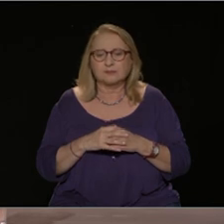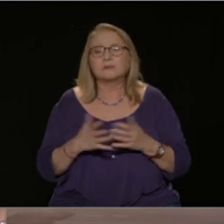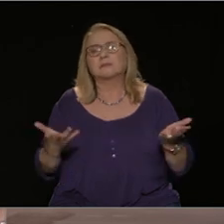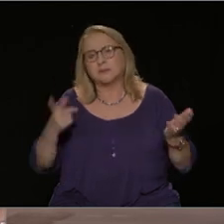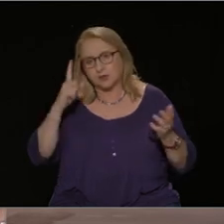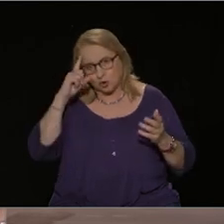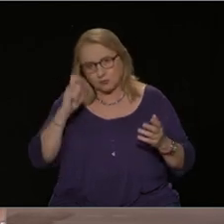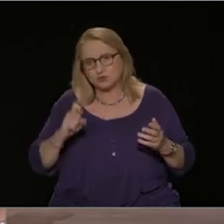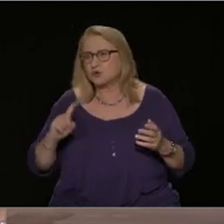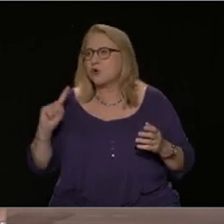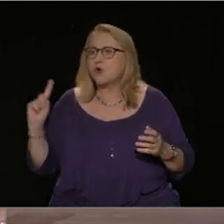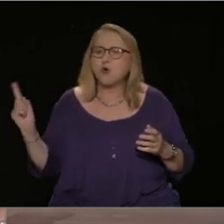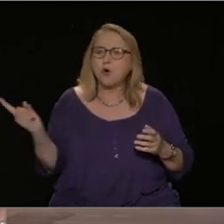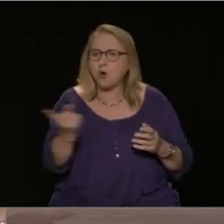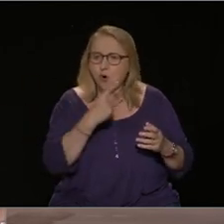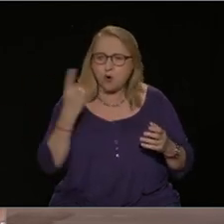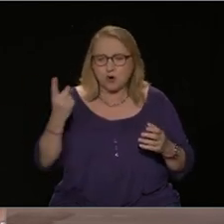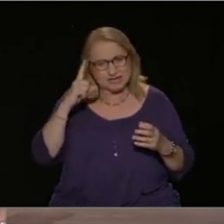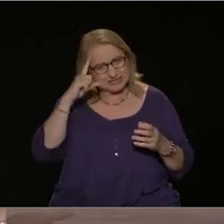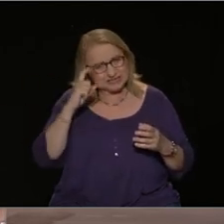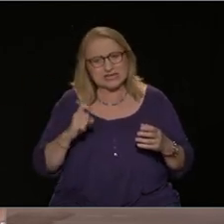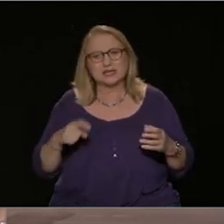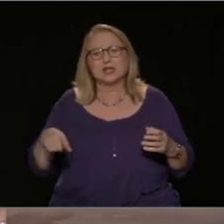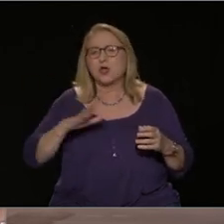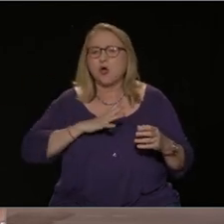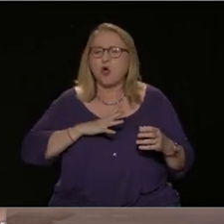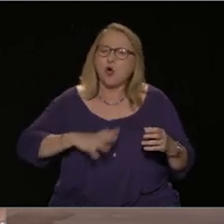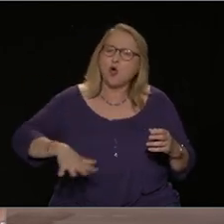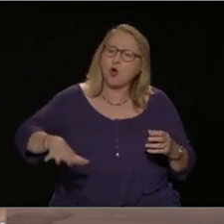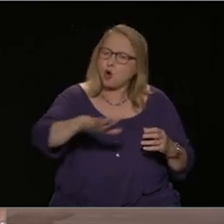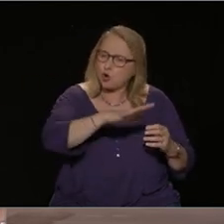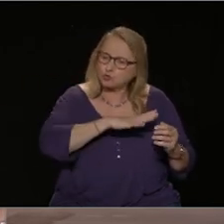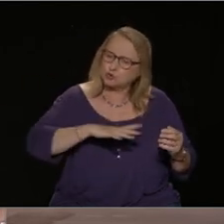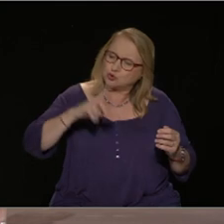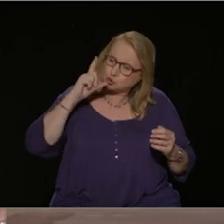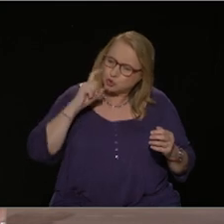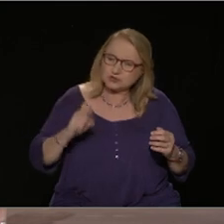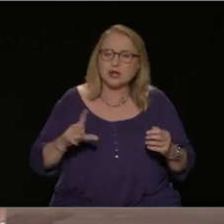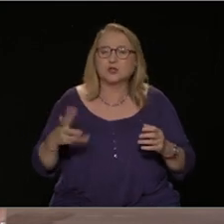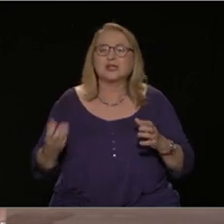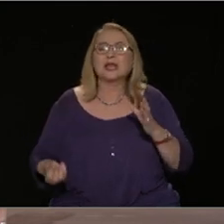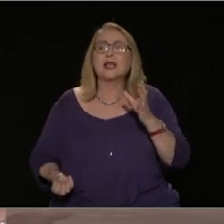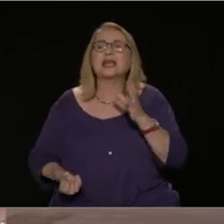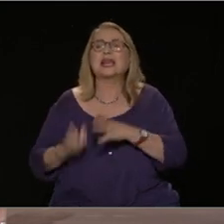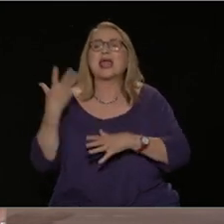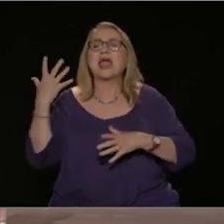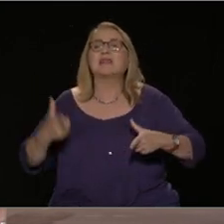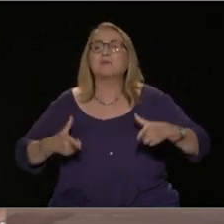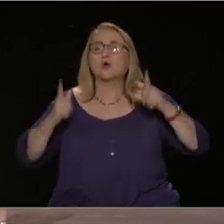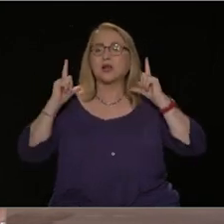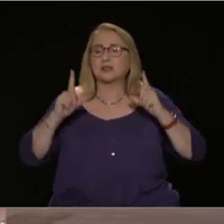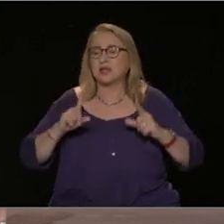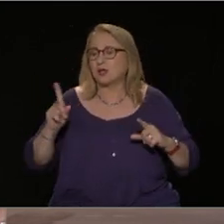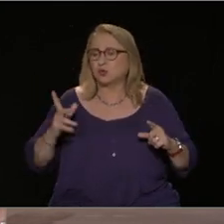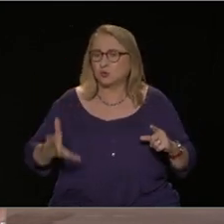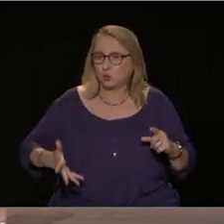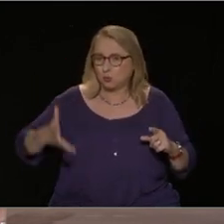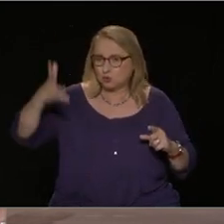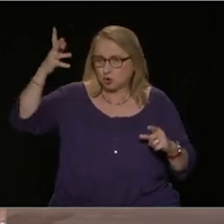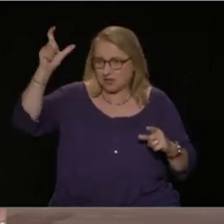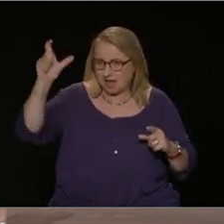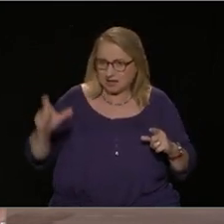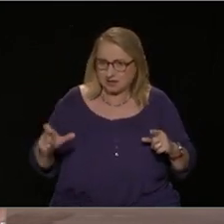μυστικό και το λέει αυτό ο λαϊκός κόσμος ότι η νέα δημοκρατία του Κυριάκου Μητσοτάκη δεν